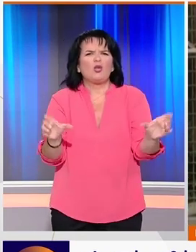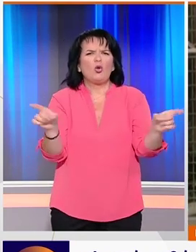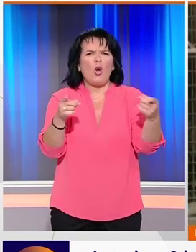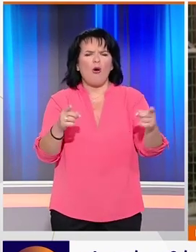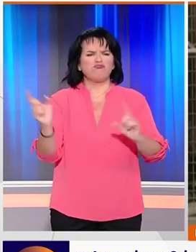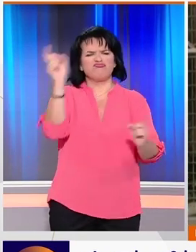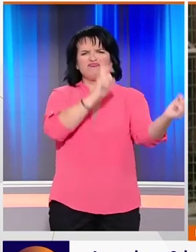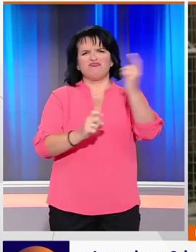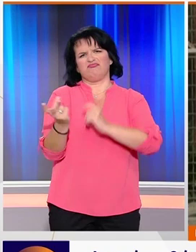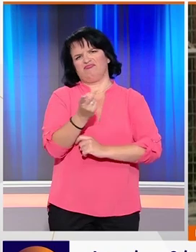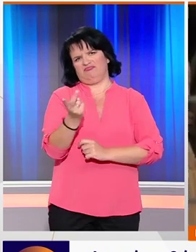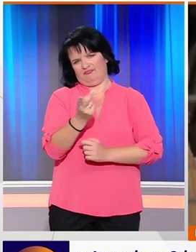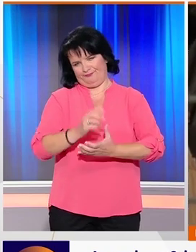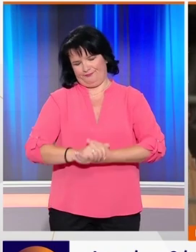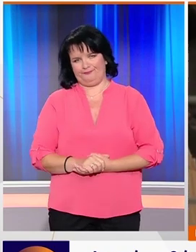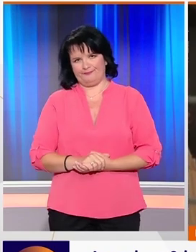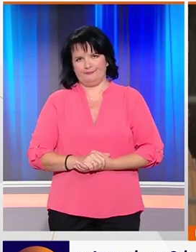λογομάχησαν οι νεαροί Αυγανοί.